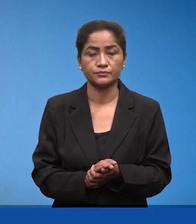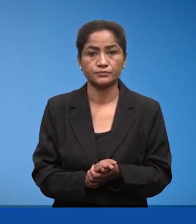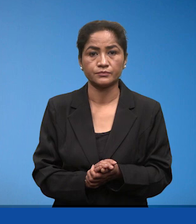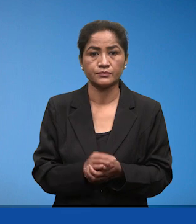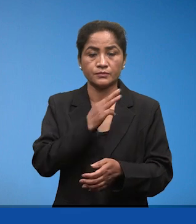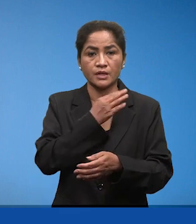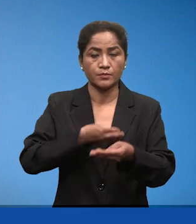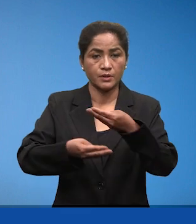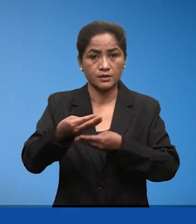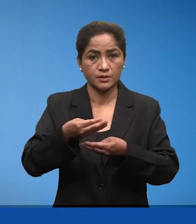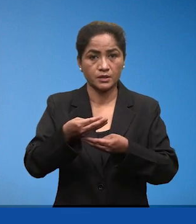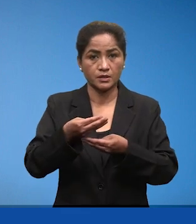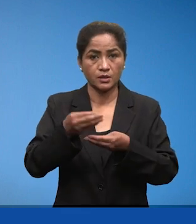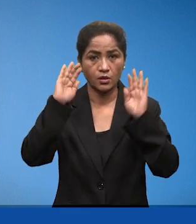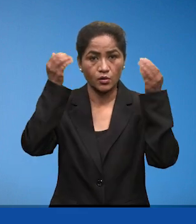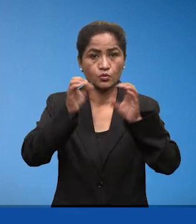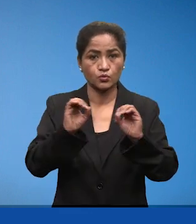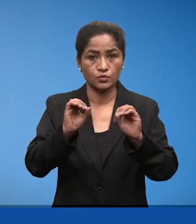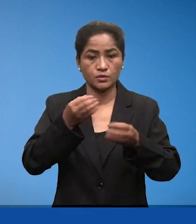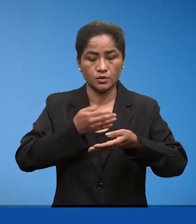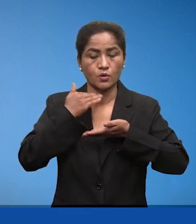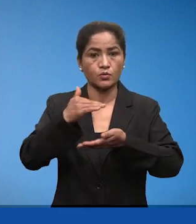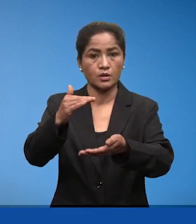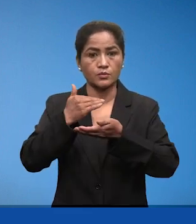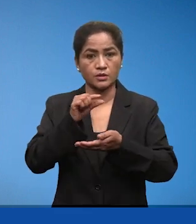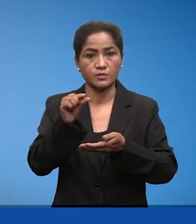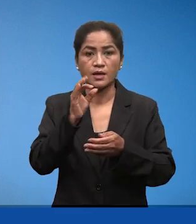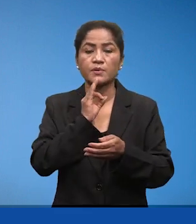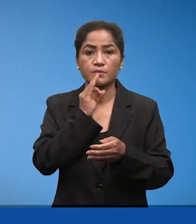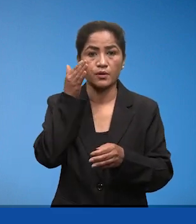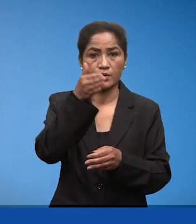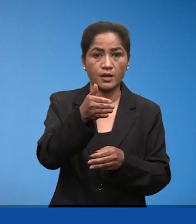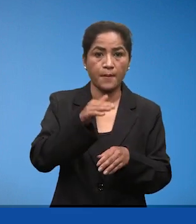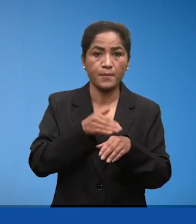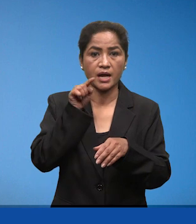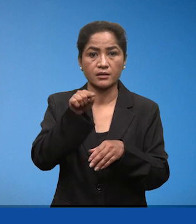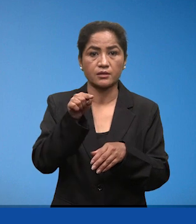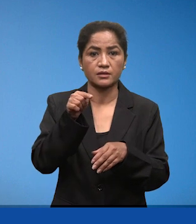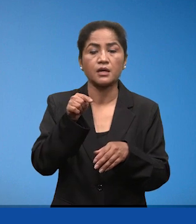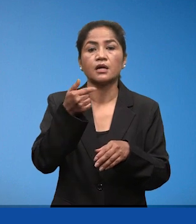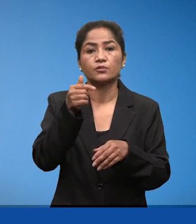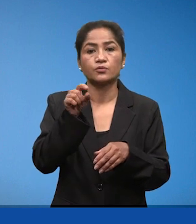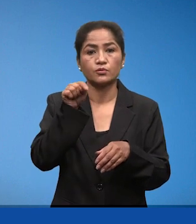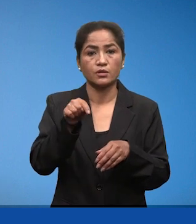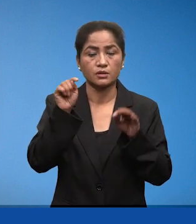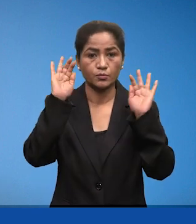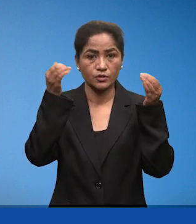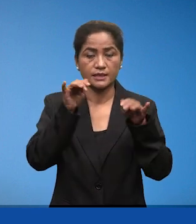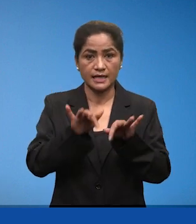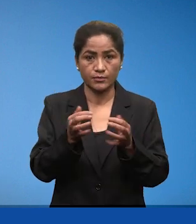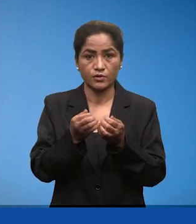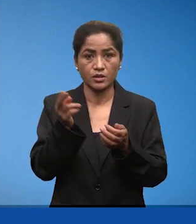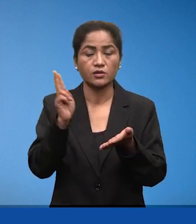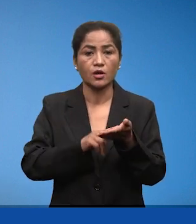मानव बेस्पिखन तथा असुरक्चित ओसार पसार का बारे फेसुक मा गई माया.to.protect टाइब गर्न होस